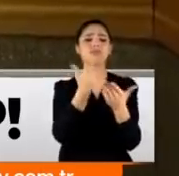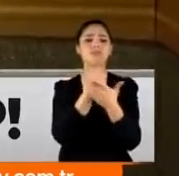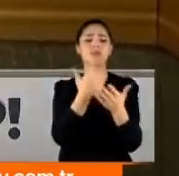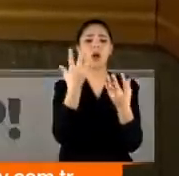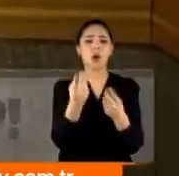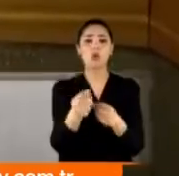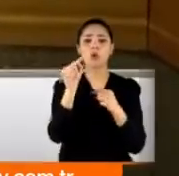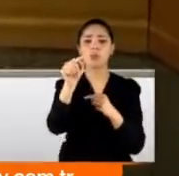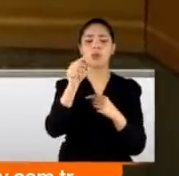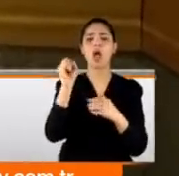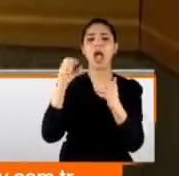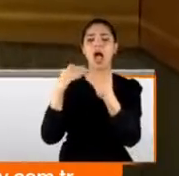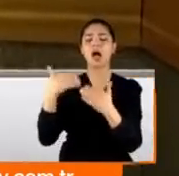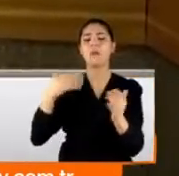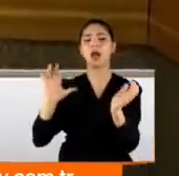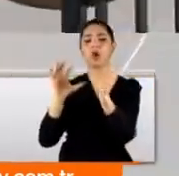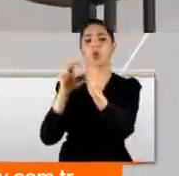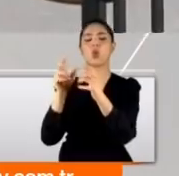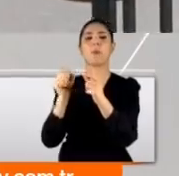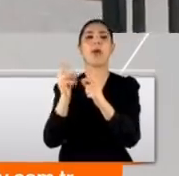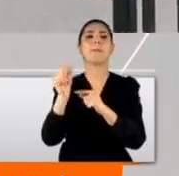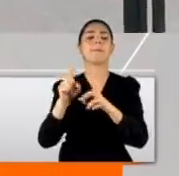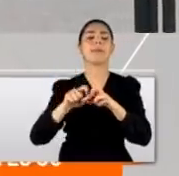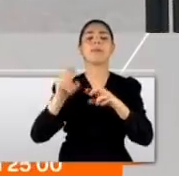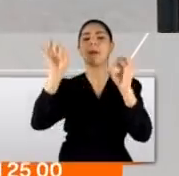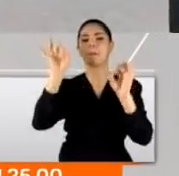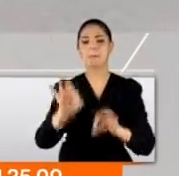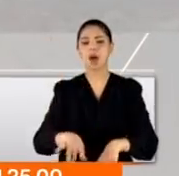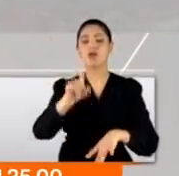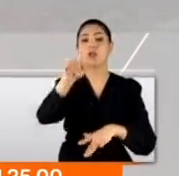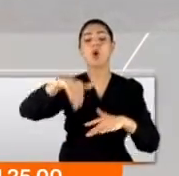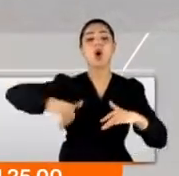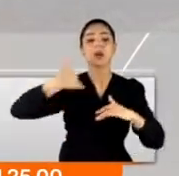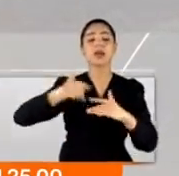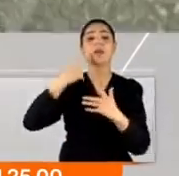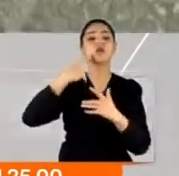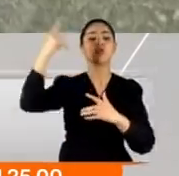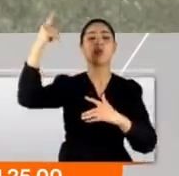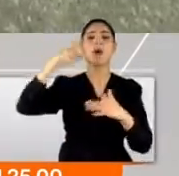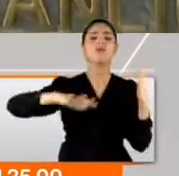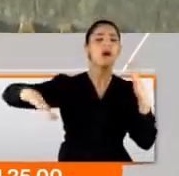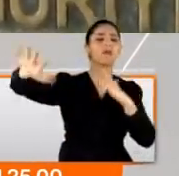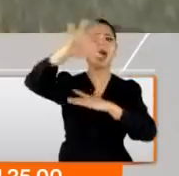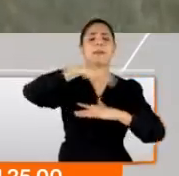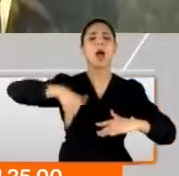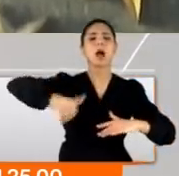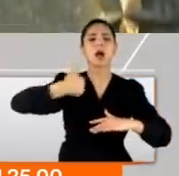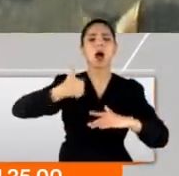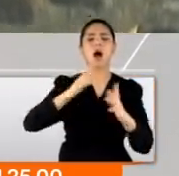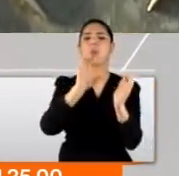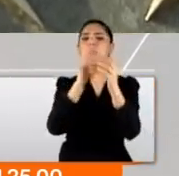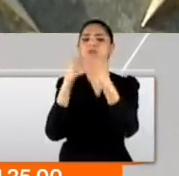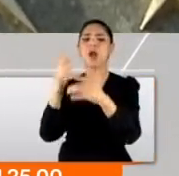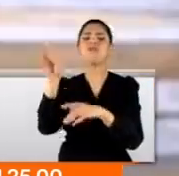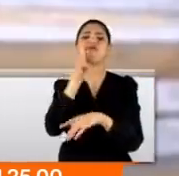Meclis AK Parti grup olarak BİP'e geçtik. Kamuda dijital göç yaşandı. Cumhurbaşkanlığı başta olmak üzere pek çok bakanlık